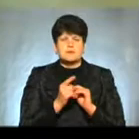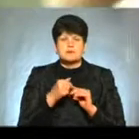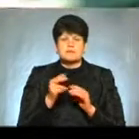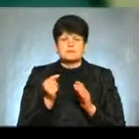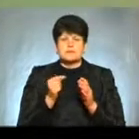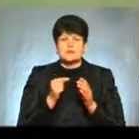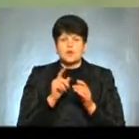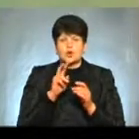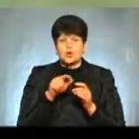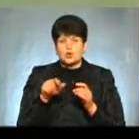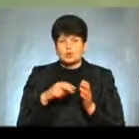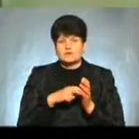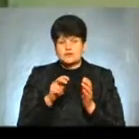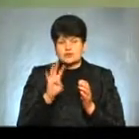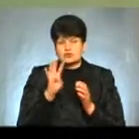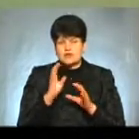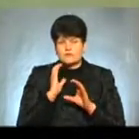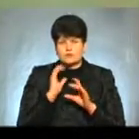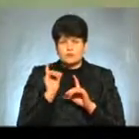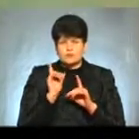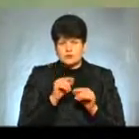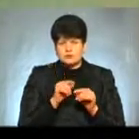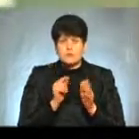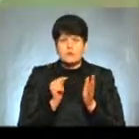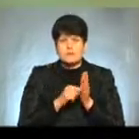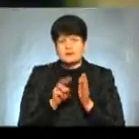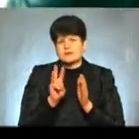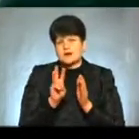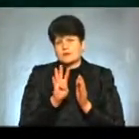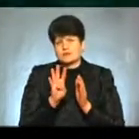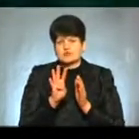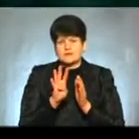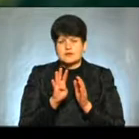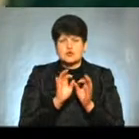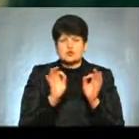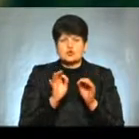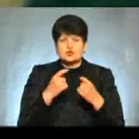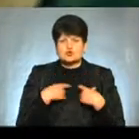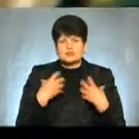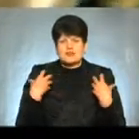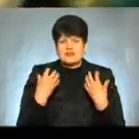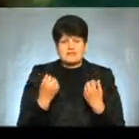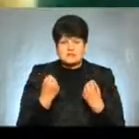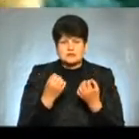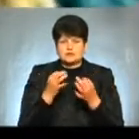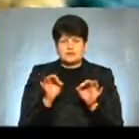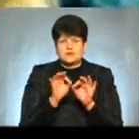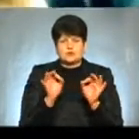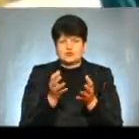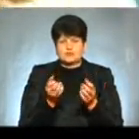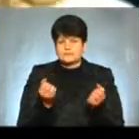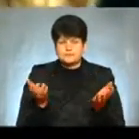встали, люди вийшли, там чотири автобуси Ми поїхали, ми десь попали третій або четвертій Нічого з собою не взяли, нічого не було дозволено взяти